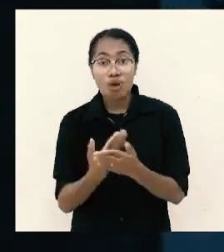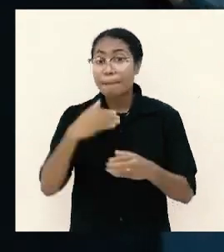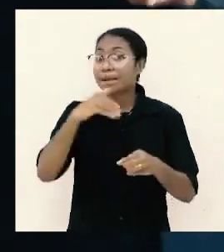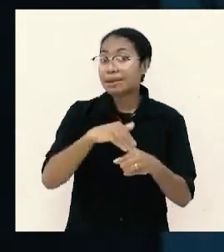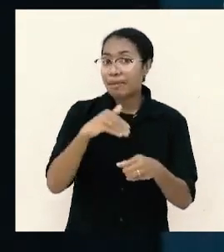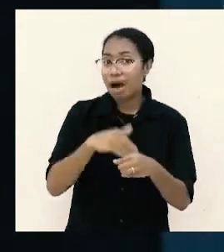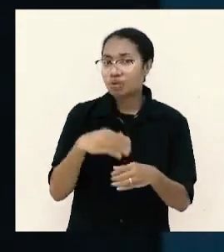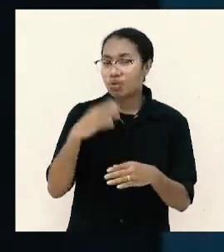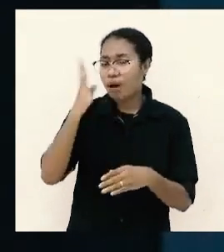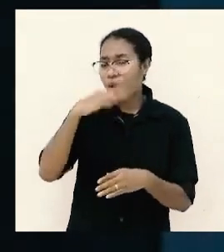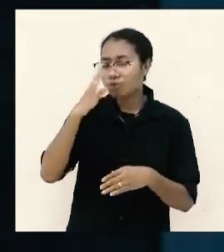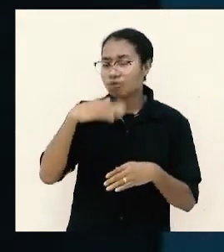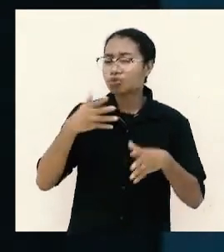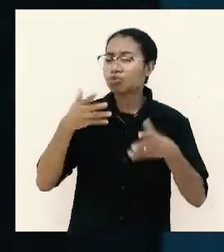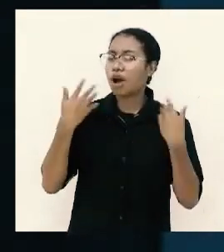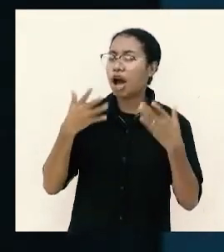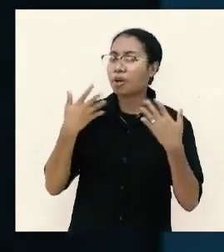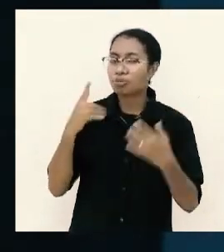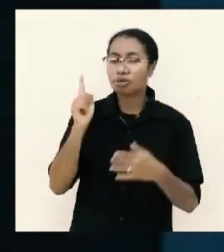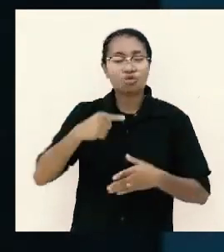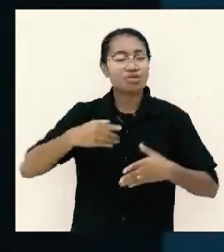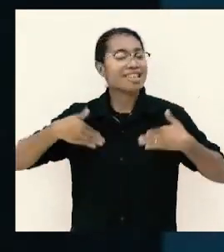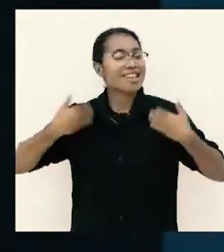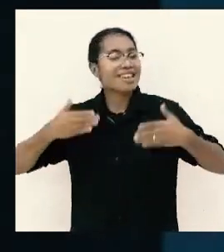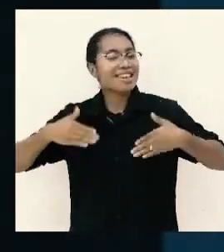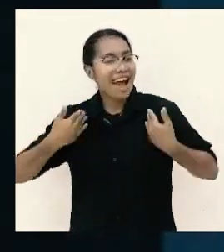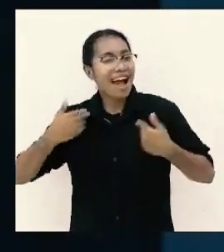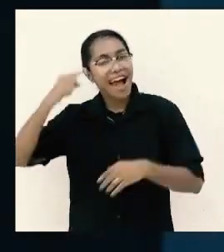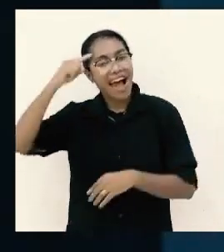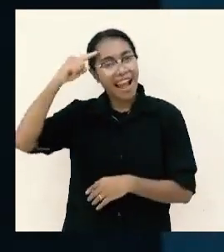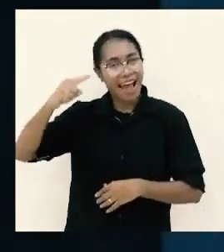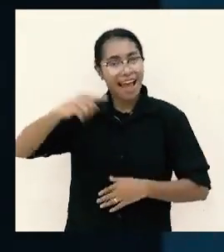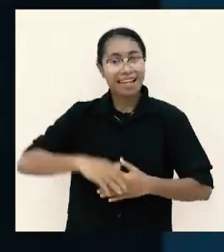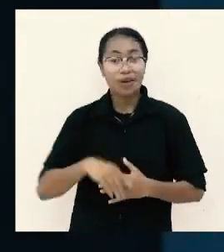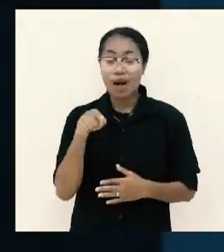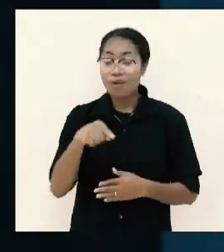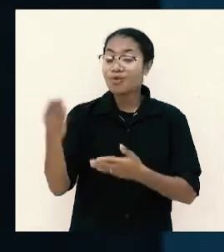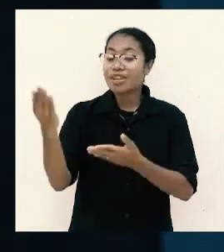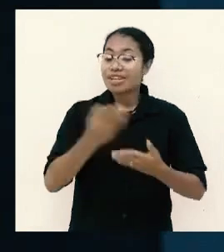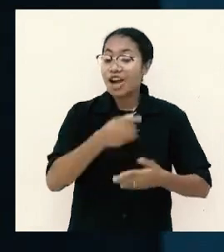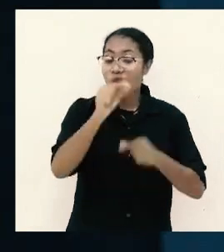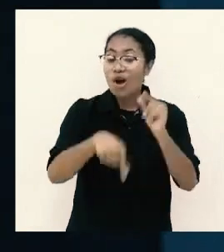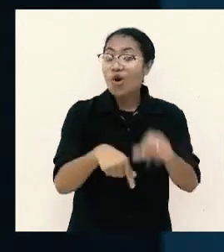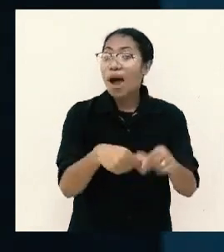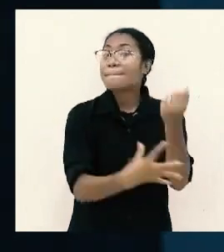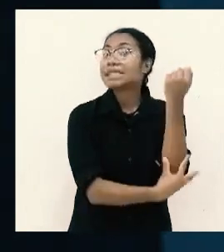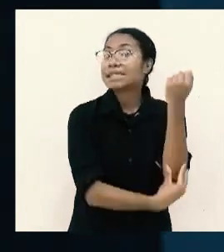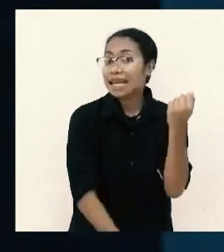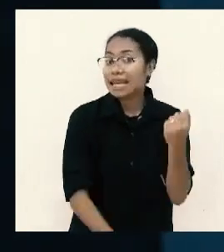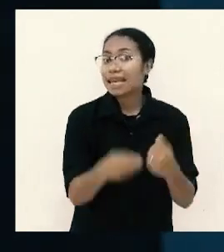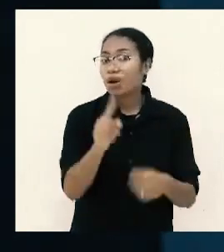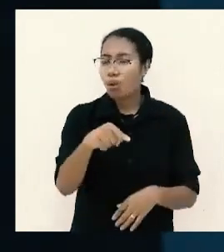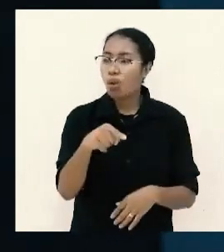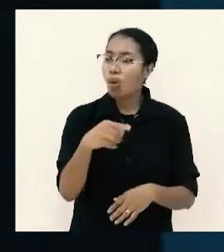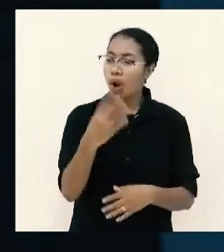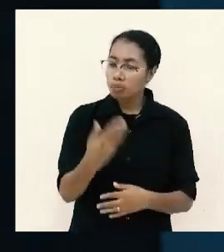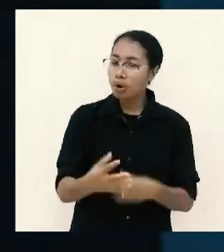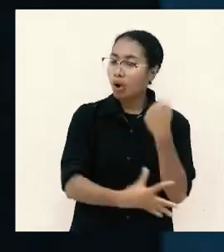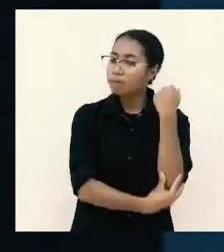yang baunya harum menyenangkan Allah kalau Anda memberi pada orang miskin pikirkan bukan hanya orang